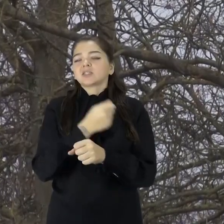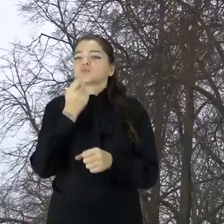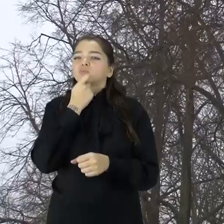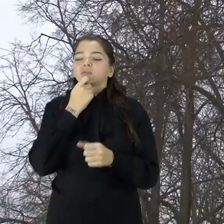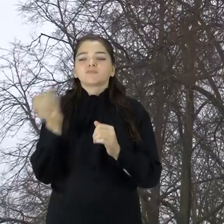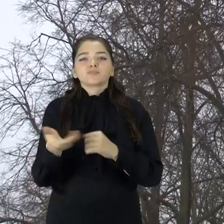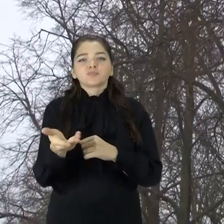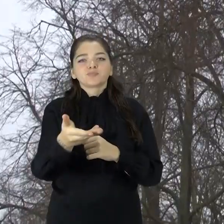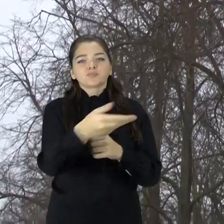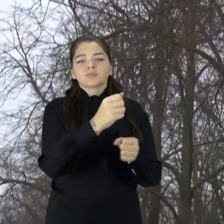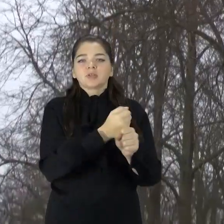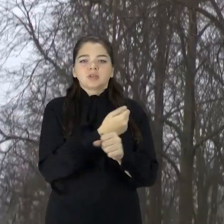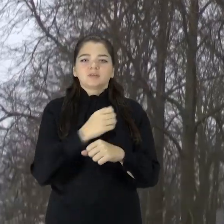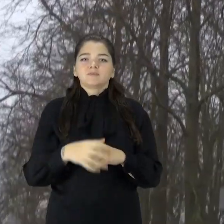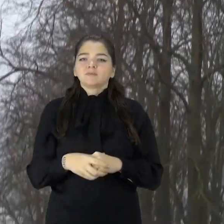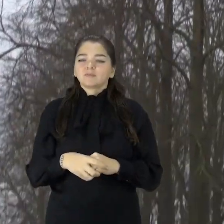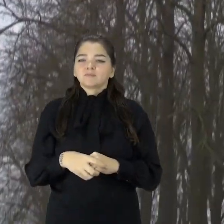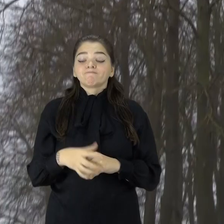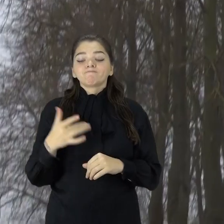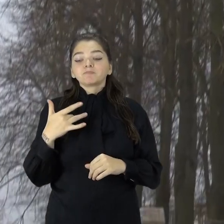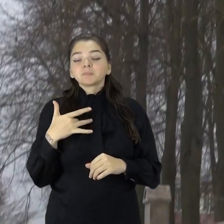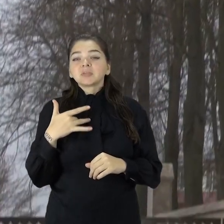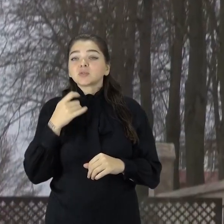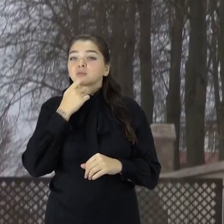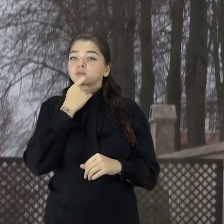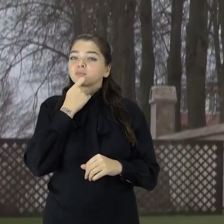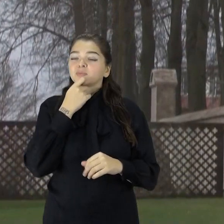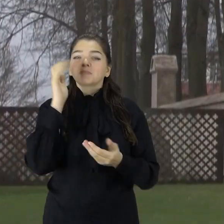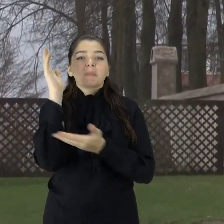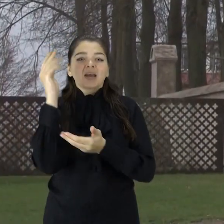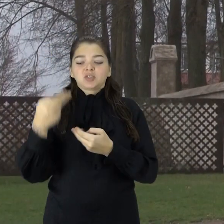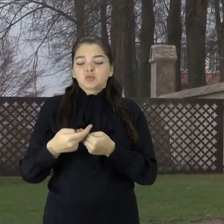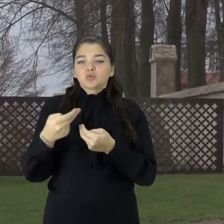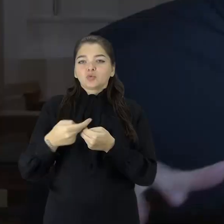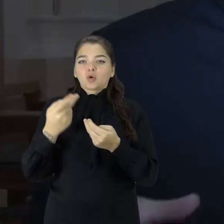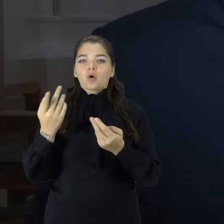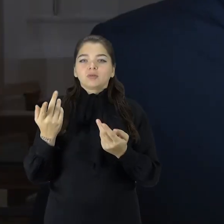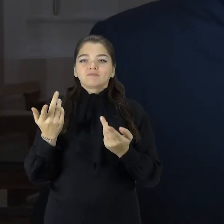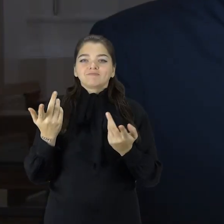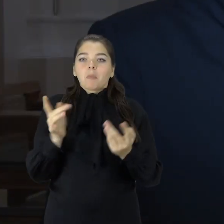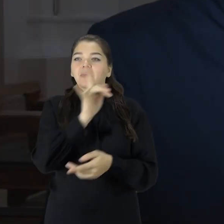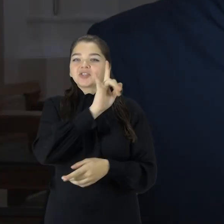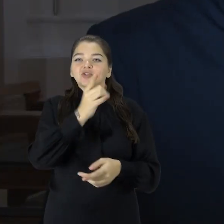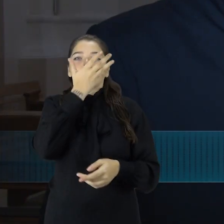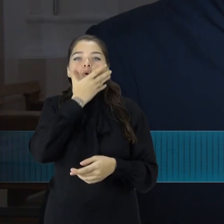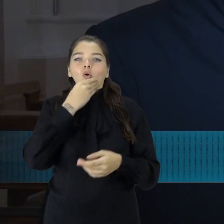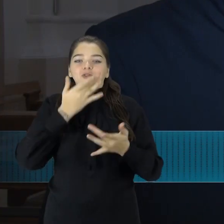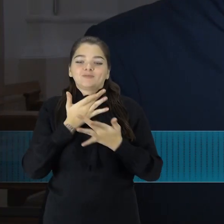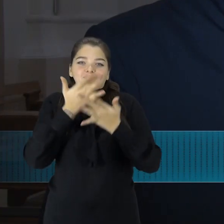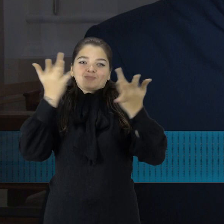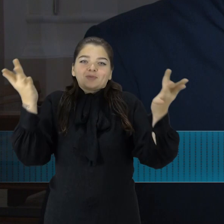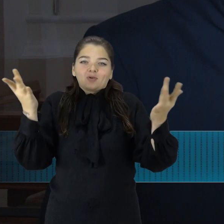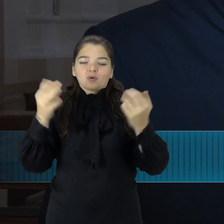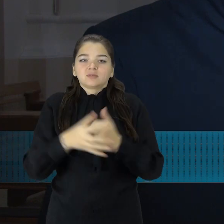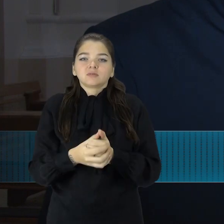atvertų įspūdingą šio pastato grožį. Galbūt šiek tiek dar medžiai trukdo atverti visą šitą grožį,